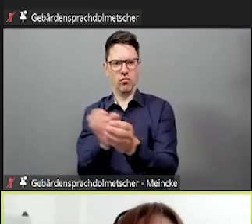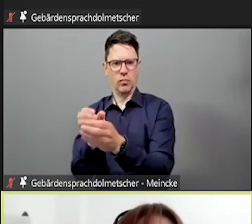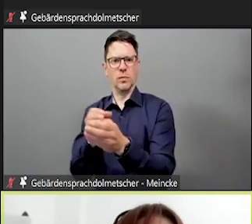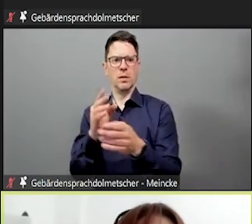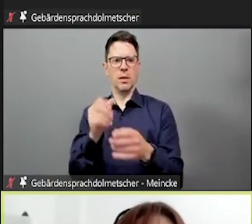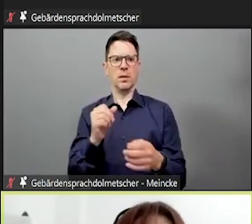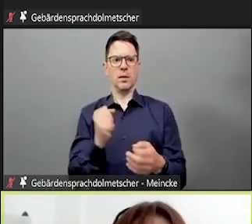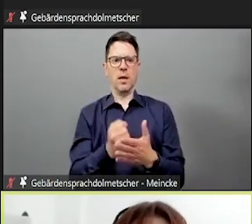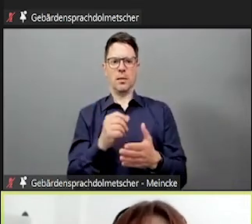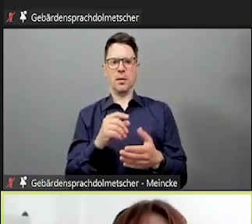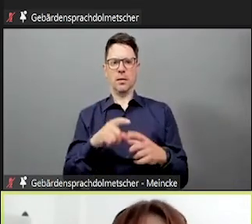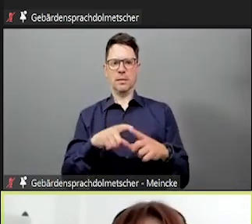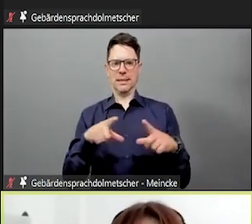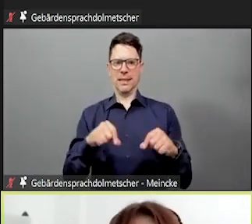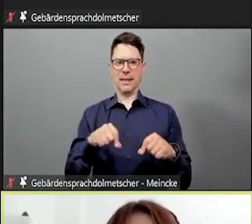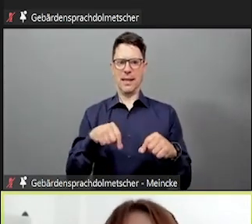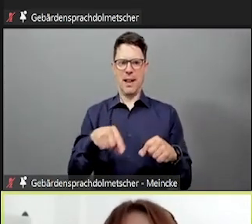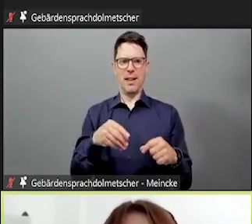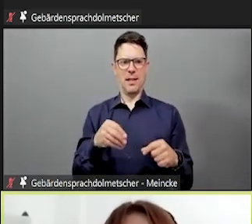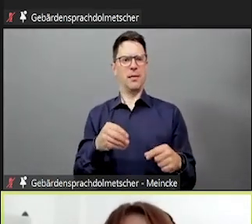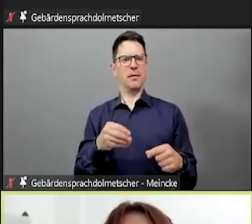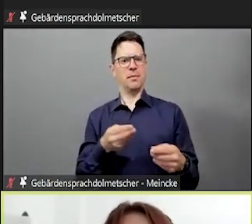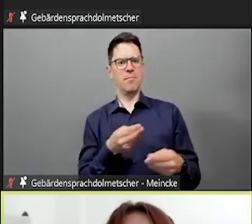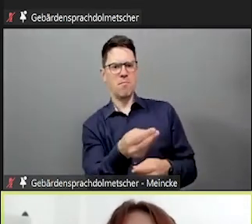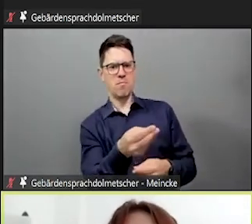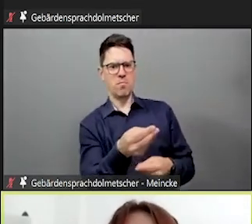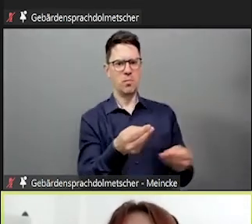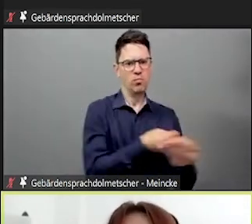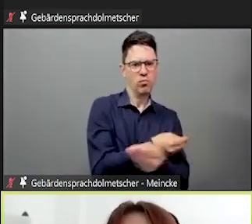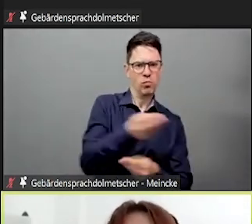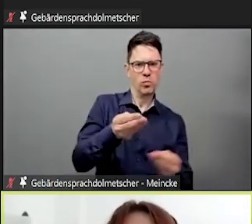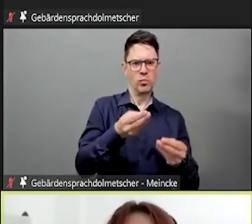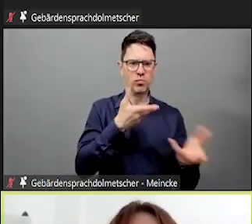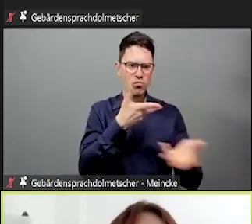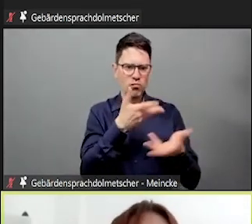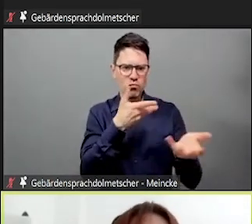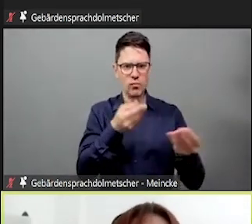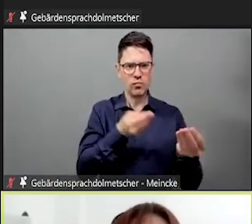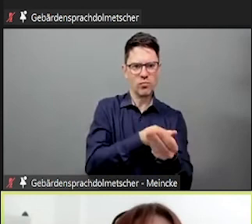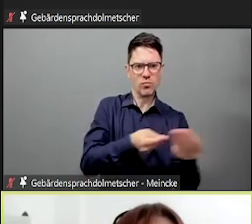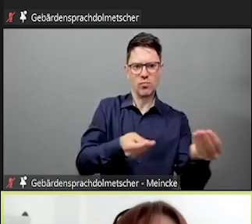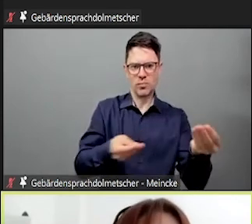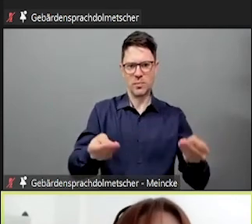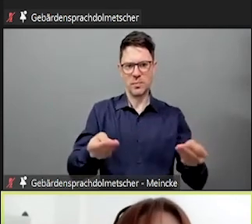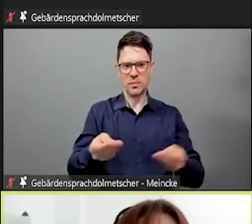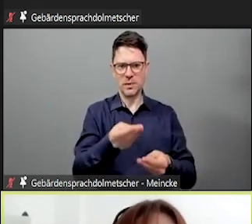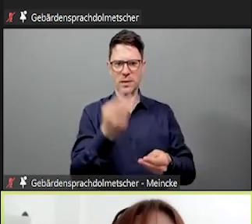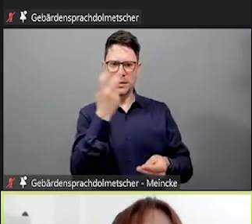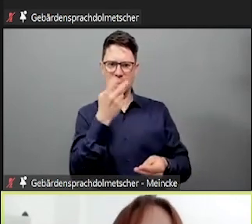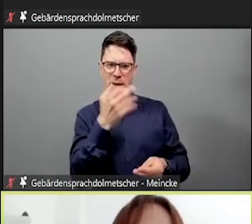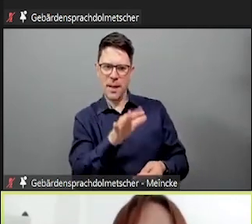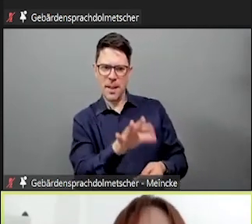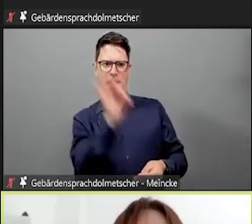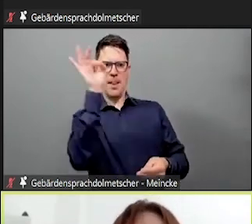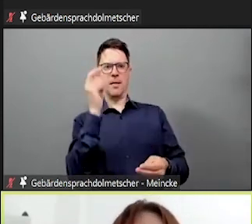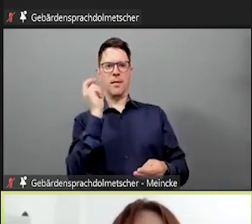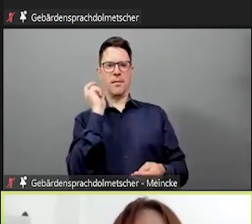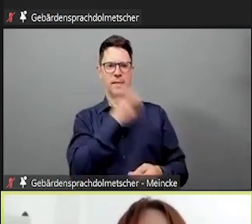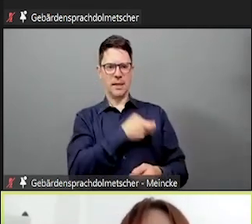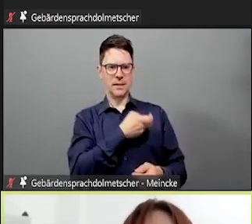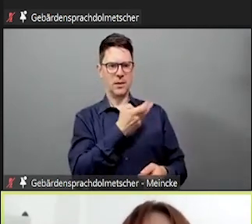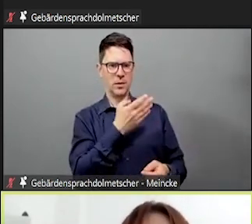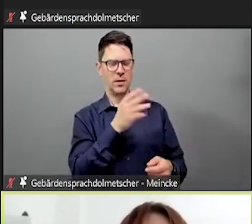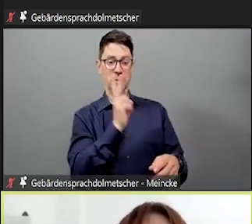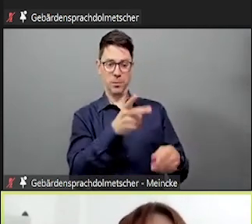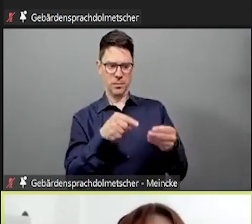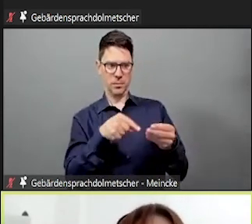Dinge, als man sonst sprechen würde. Und jetzt kann man natürlich sagen, wer einen Bingo hat, hat dann gewonnen und dann ist Schluss. Man kann aber auch sagen,